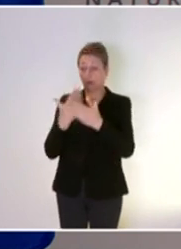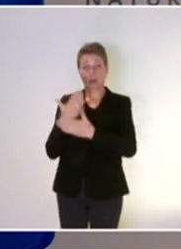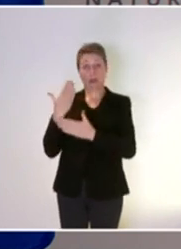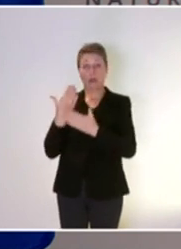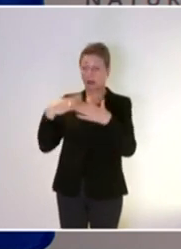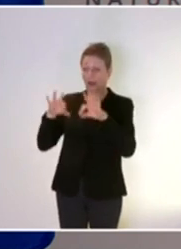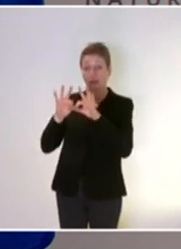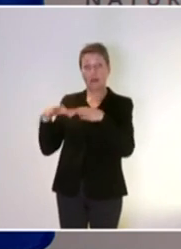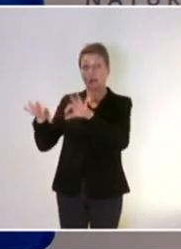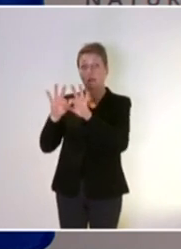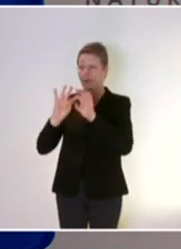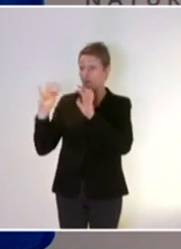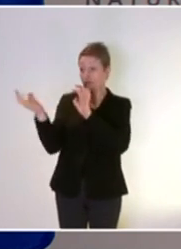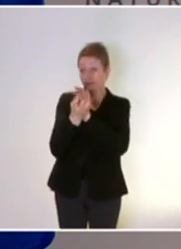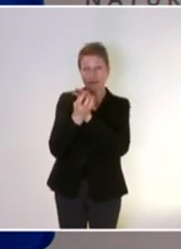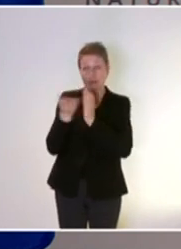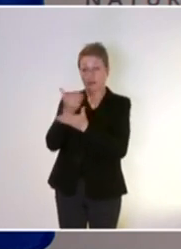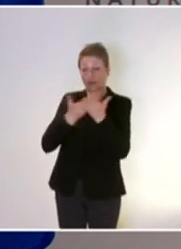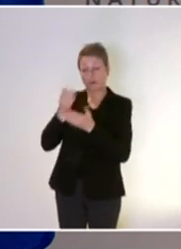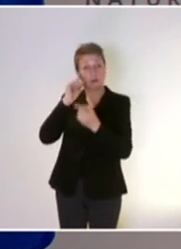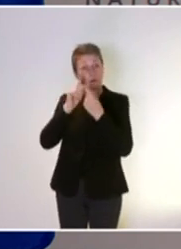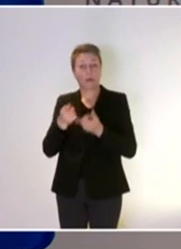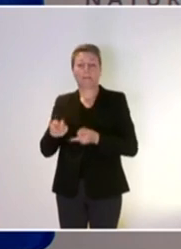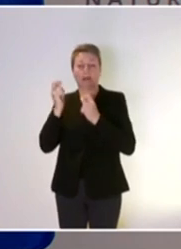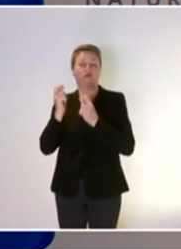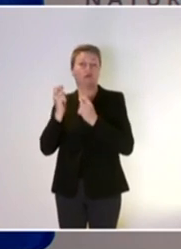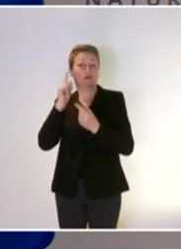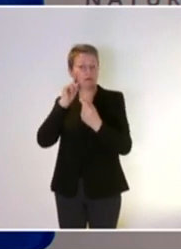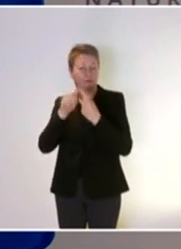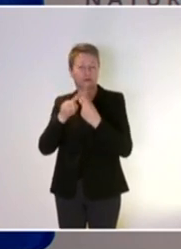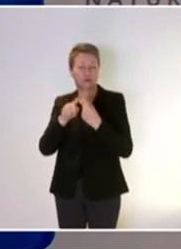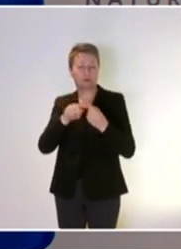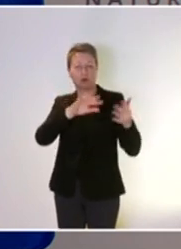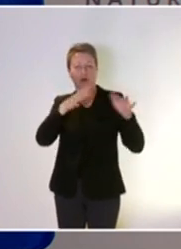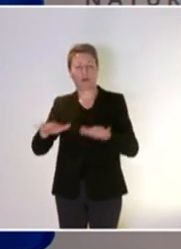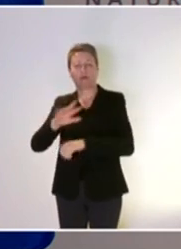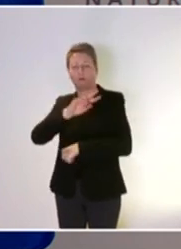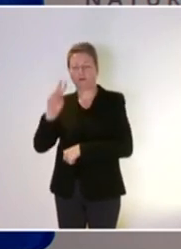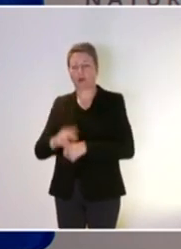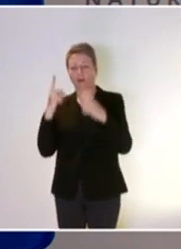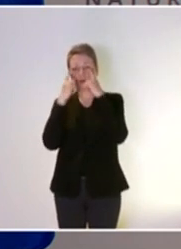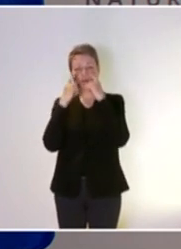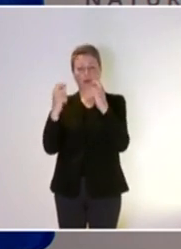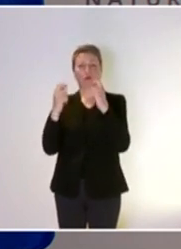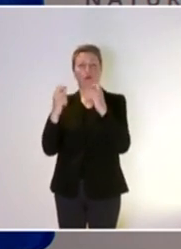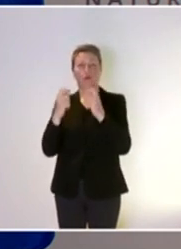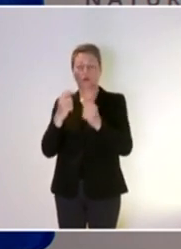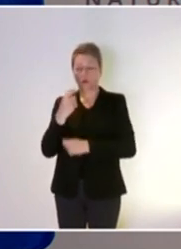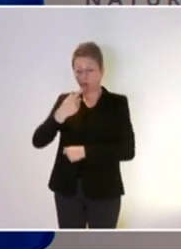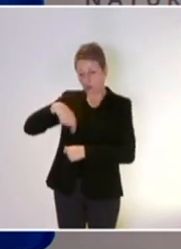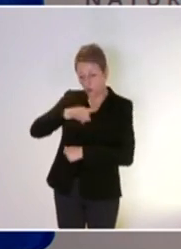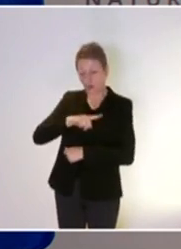tous les pays qui sont concernés par la pêche en mer, c'est un travail et effectivement un vrai point de vigilance sur lequel il faut que nous